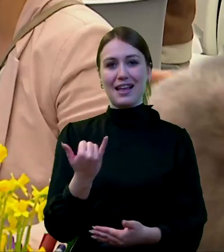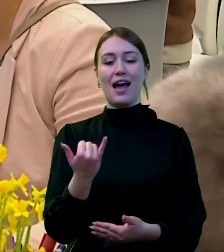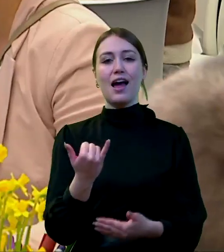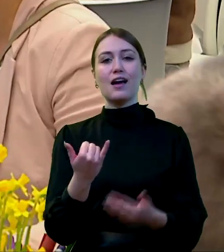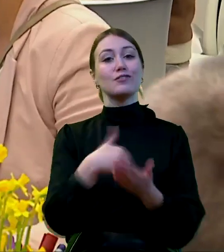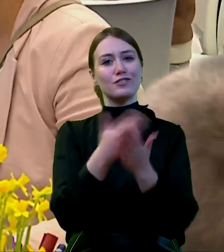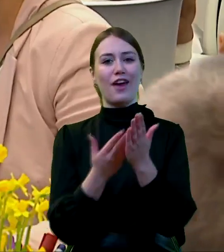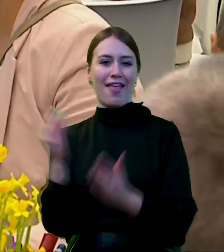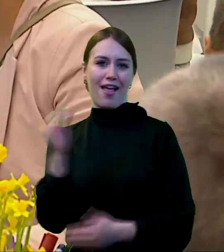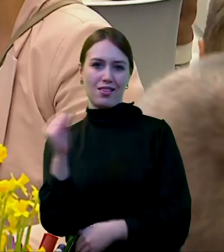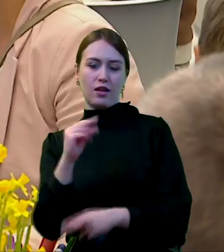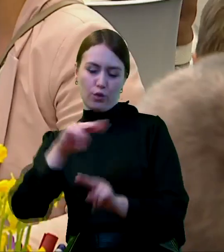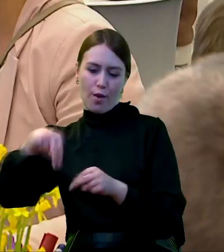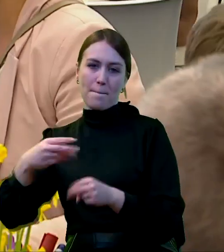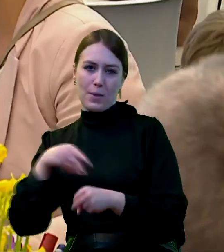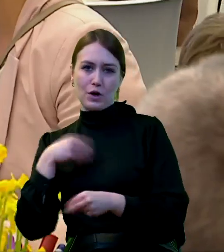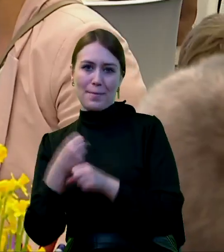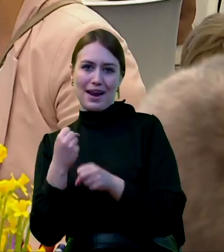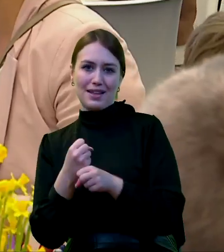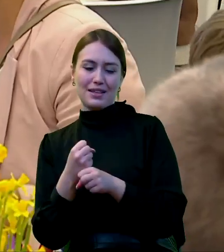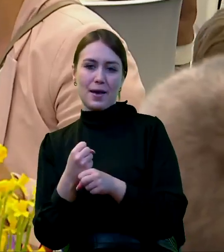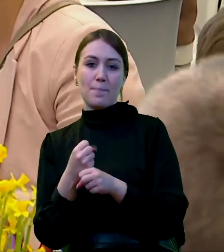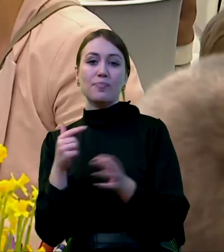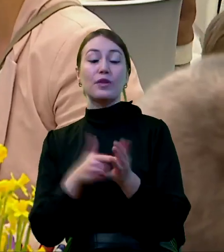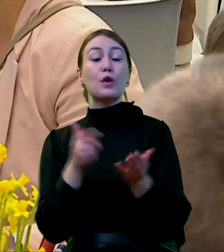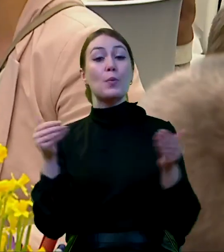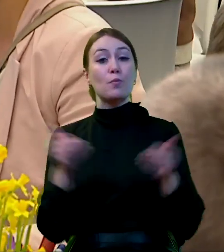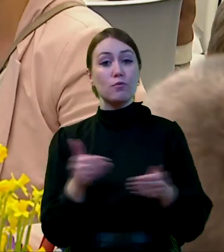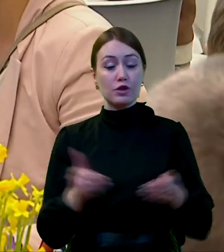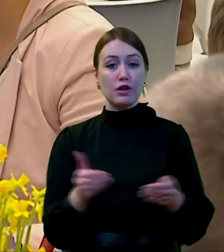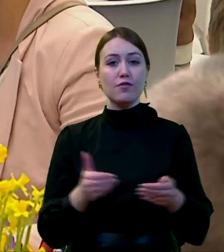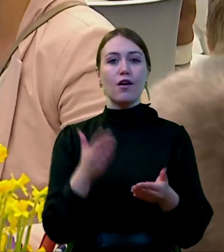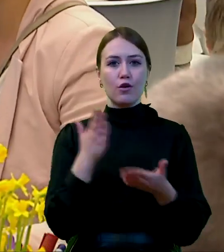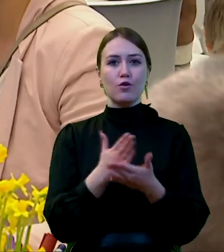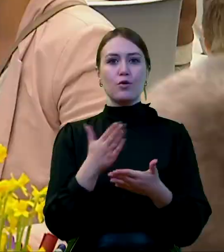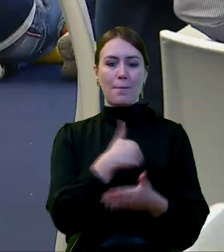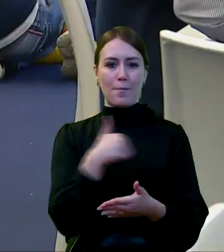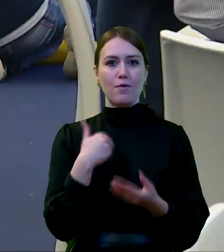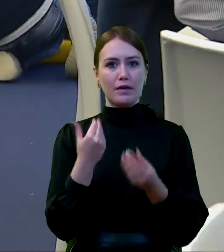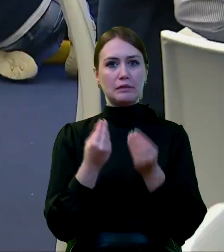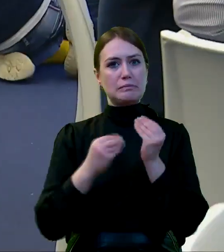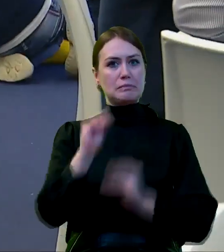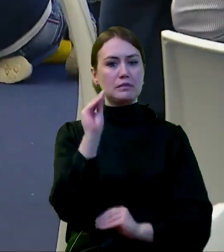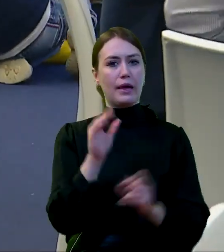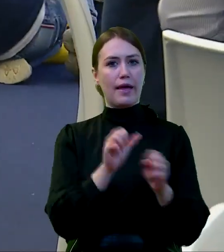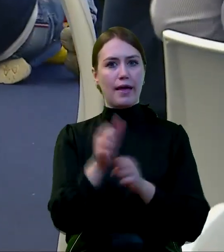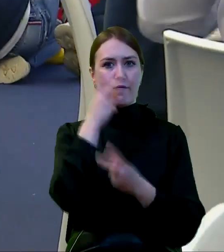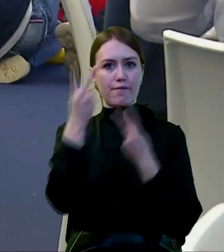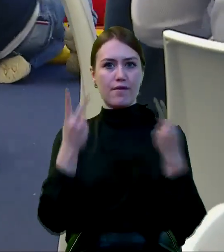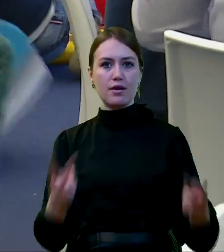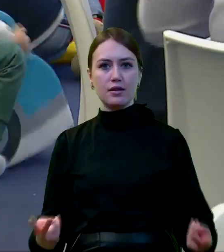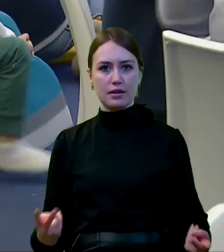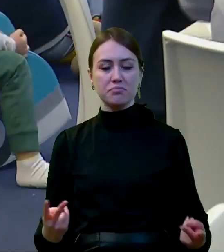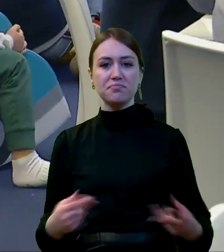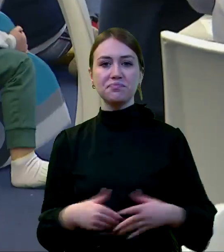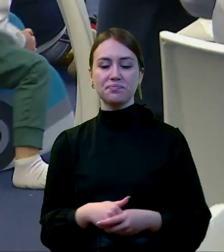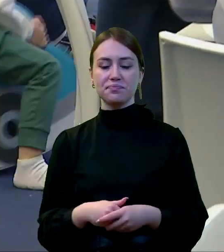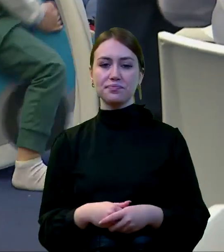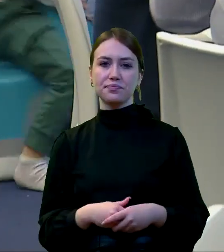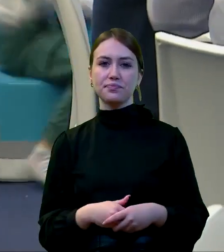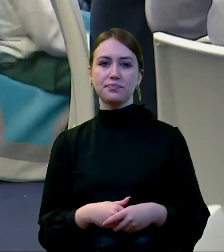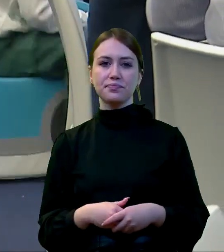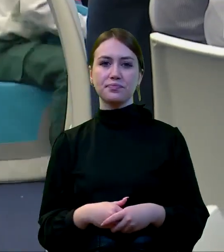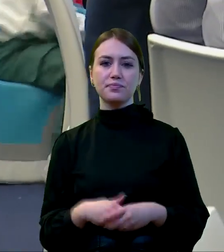część etatu. I taka możliwość już w Polsce coraz bardziej powszechnie istnieje, jest